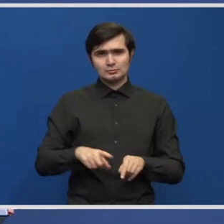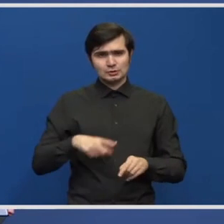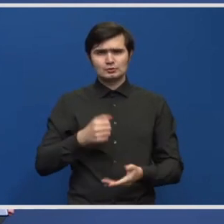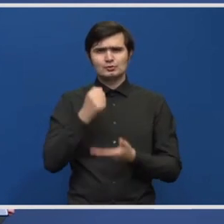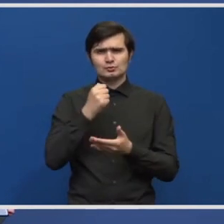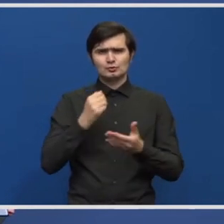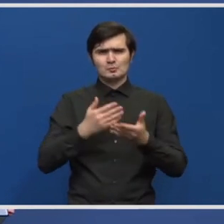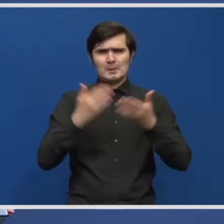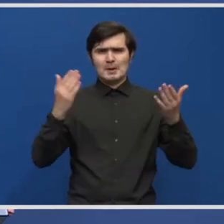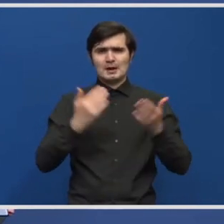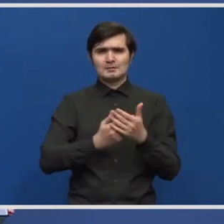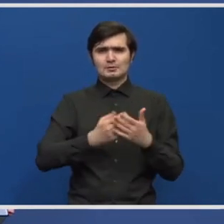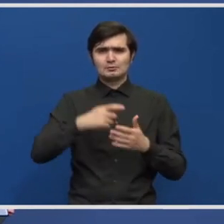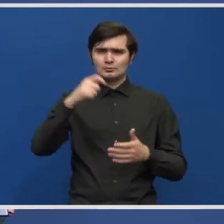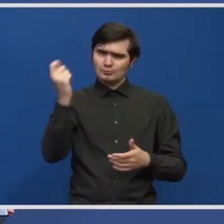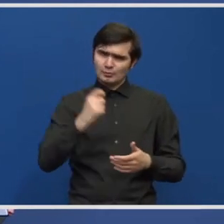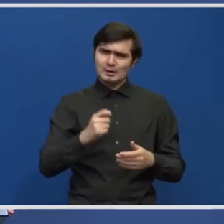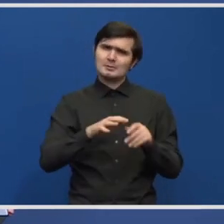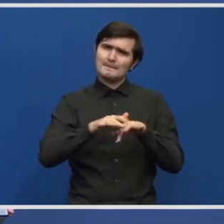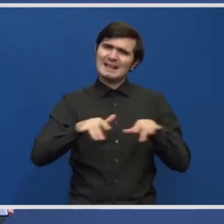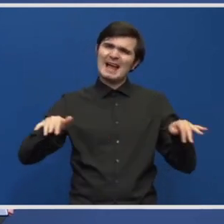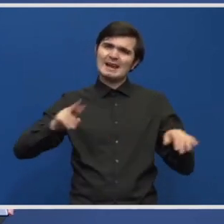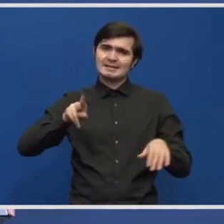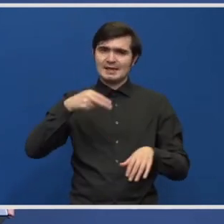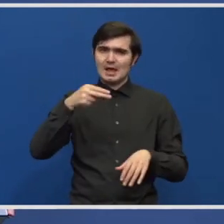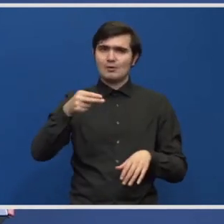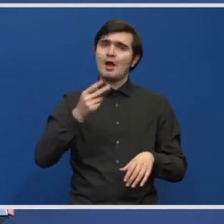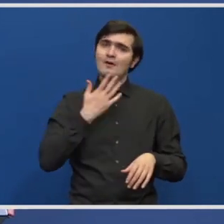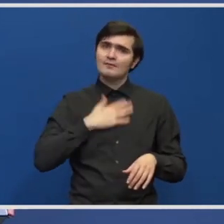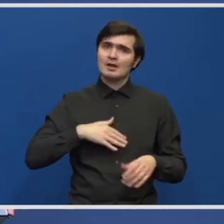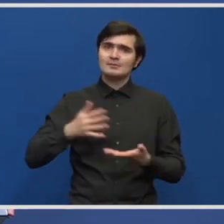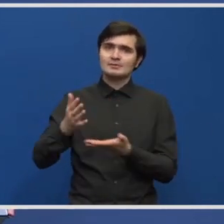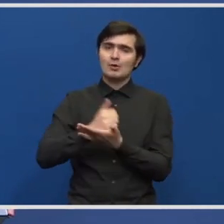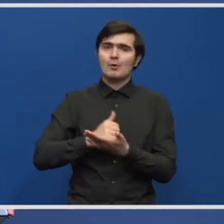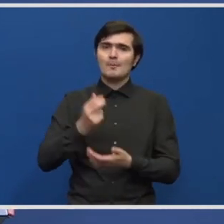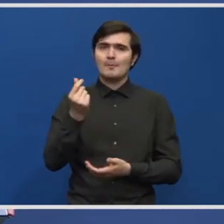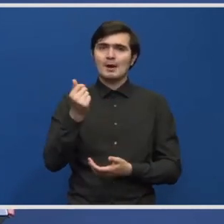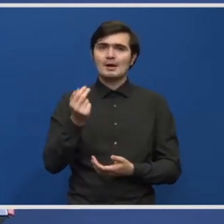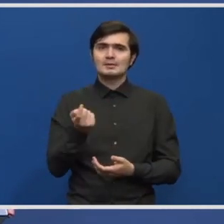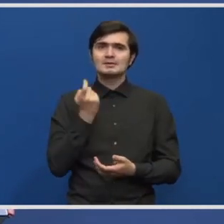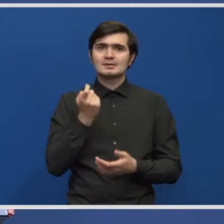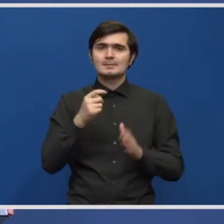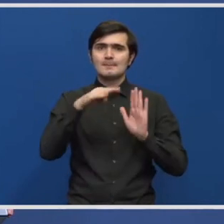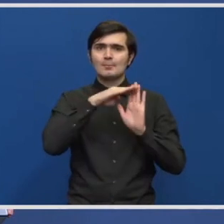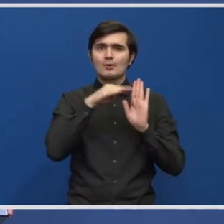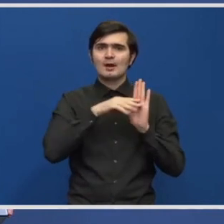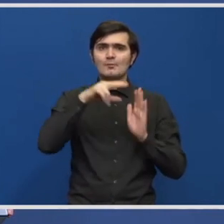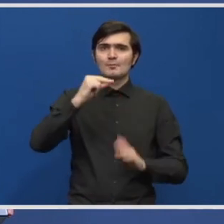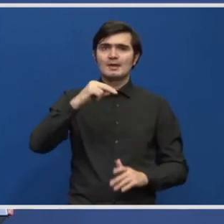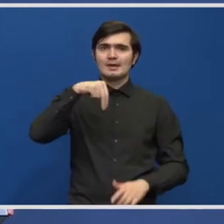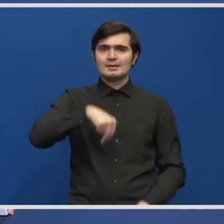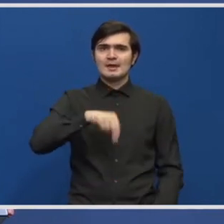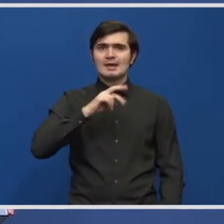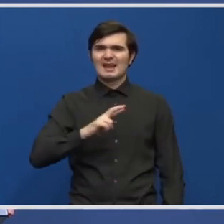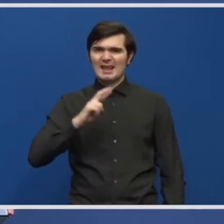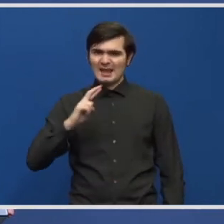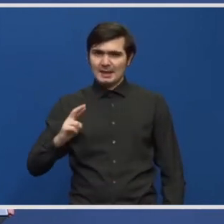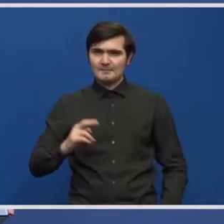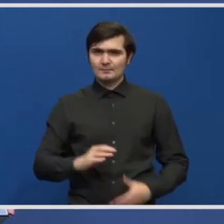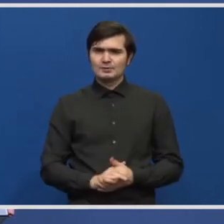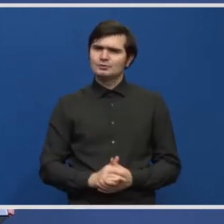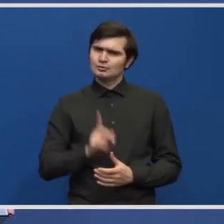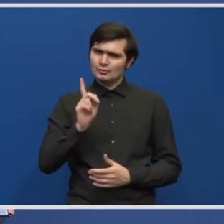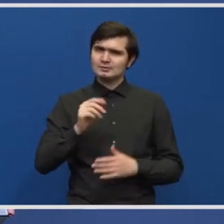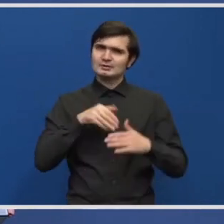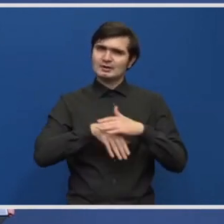pentru întreg proiectul, vorba de câteva miliarde de euro, pe care îi vrem finanțați din programul PNRR și pentru asta am argumentat că așa va